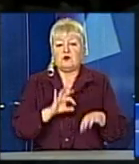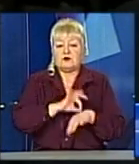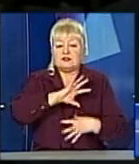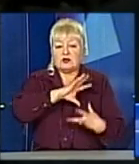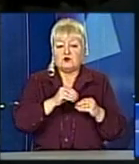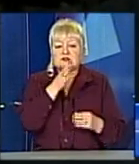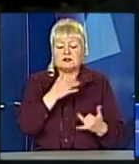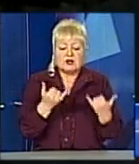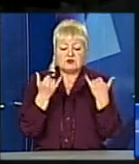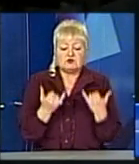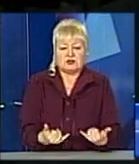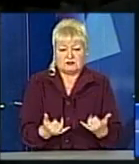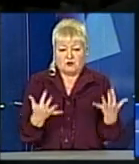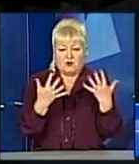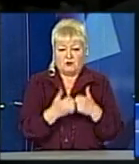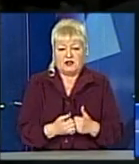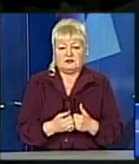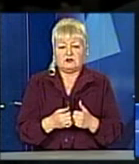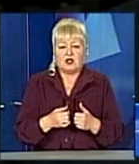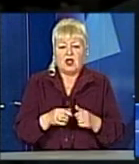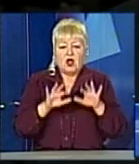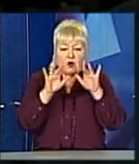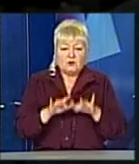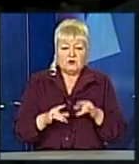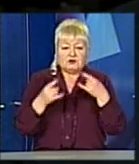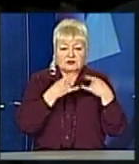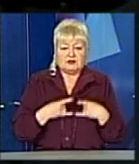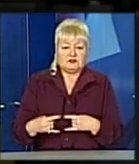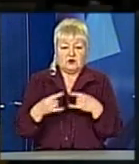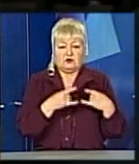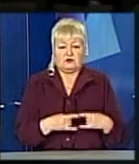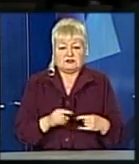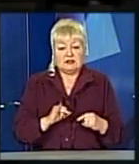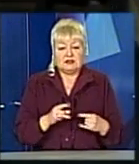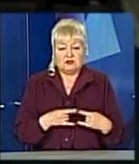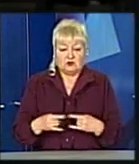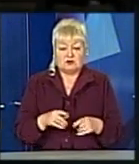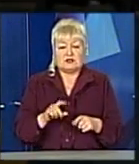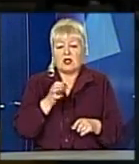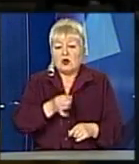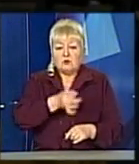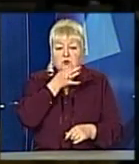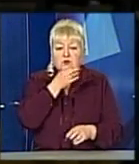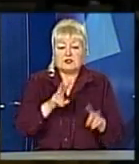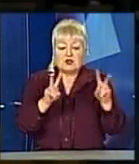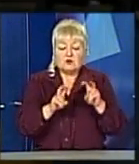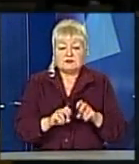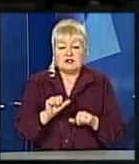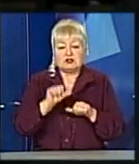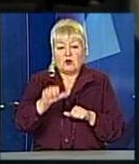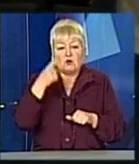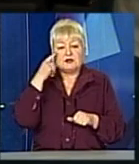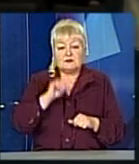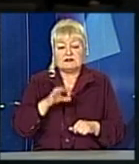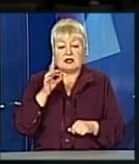обладнанні. Комп'ютерна томографія, ангіографія і ультразвукова діагностика. Будь-яке обстеження, крім знань лікаря, повинно використовувати